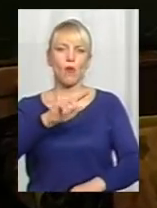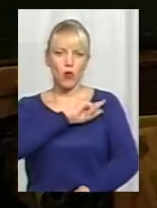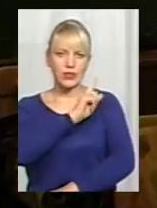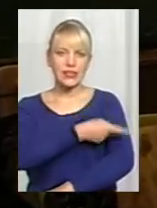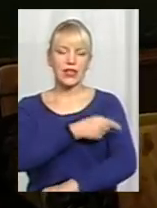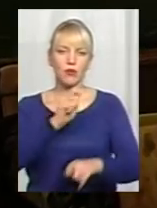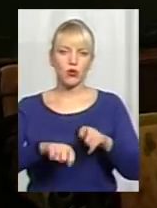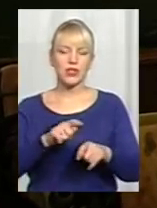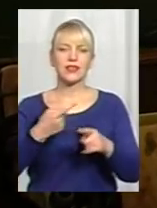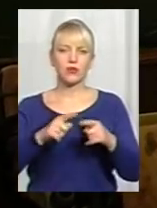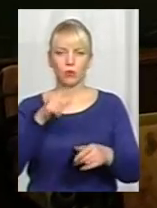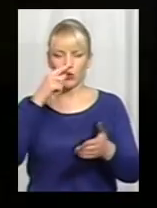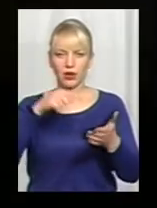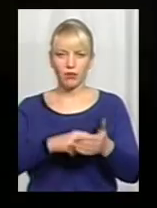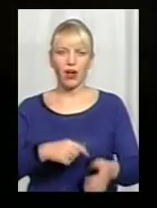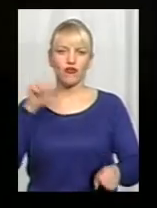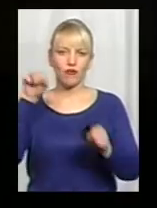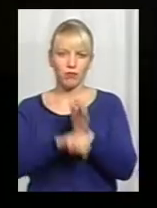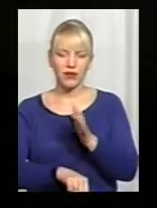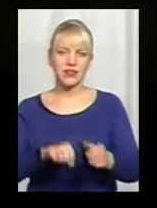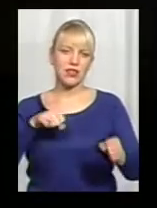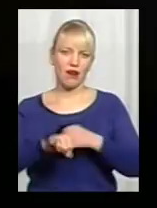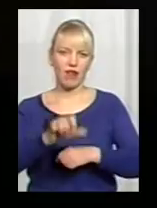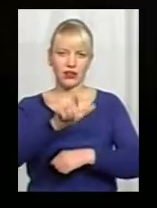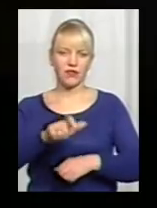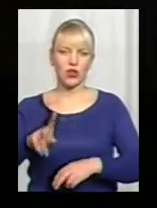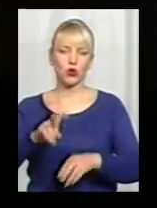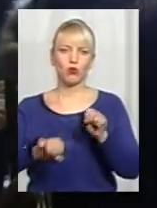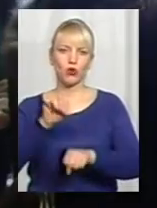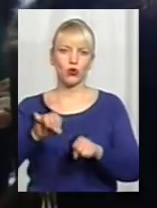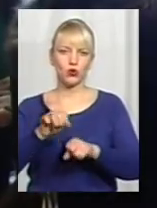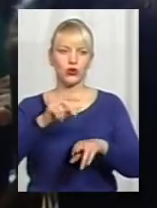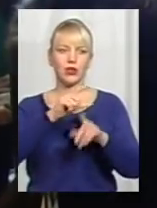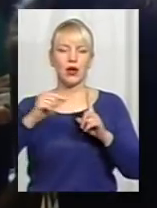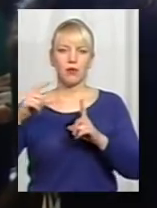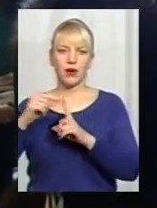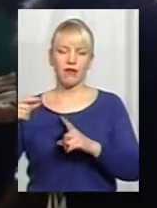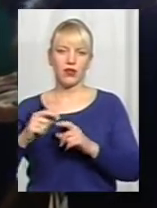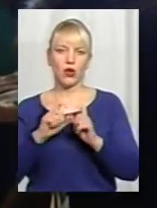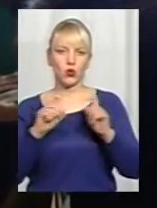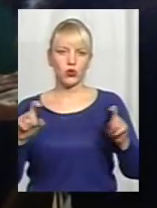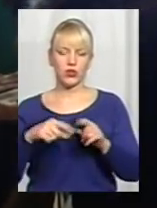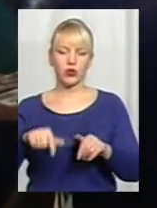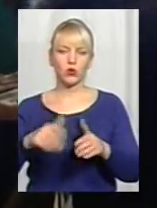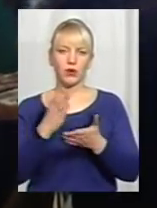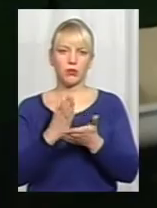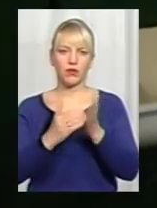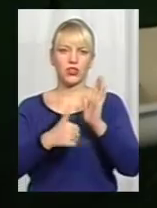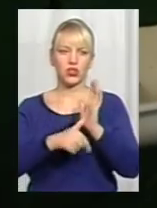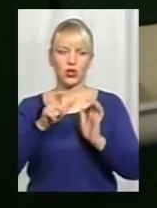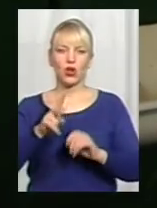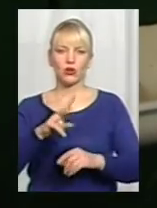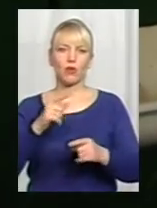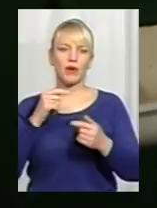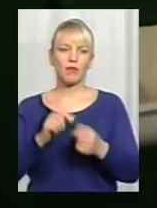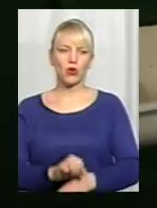'язнені вбивці і гбалтівники, які порушили внутрішні правила установи. Зараз тут перебувають шестеро чоловіків. Усі протестують проти побутових